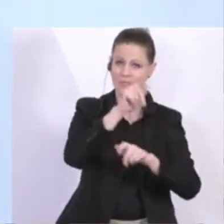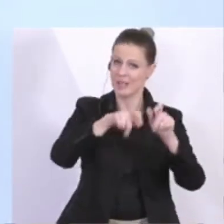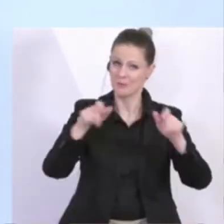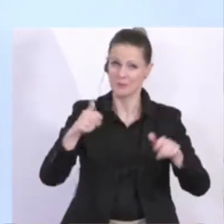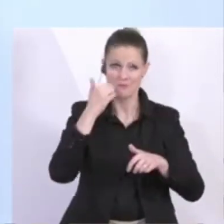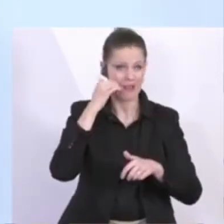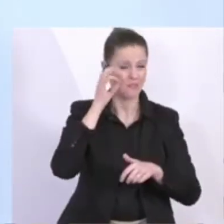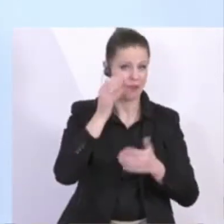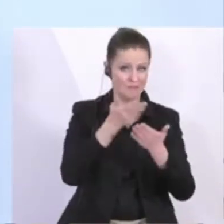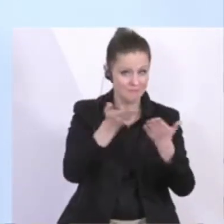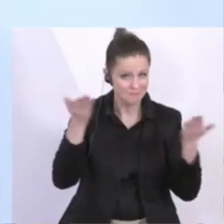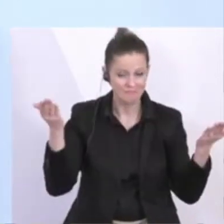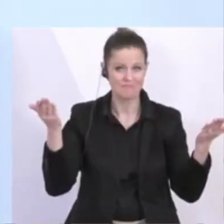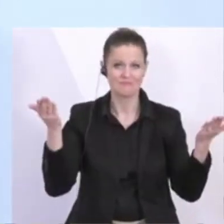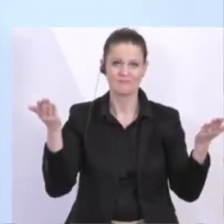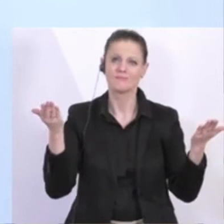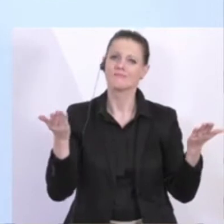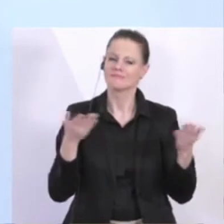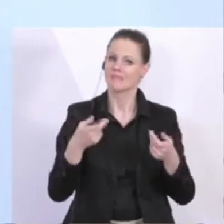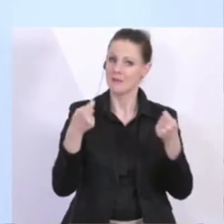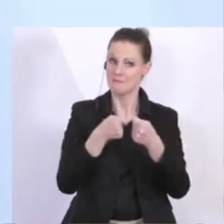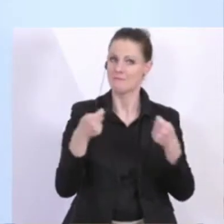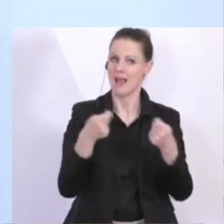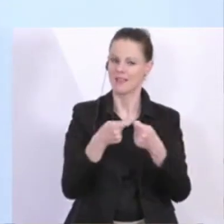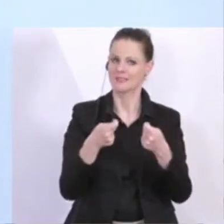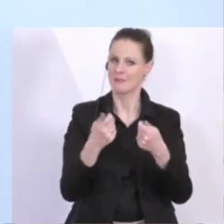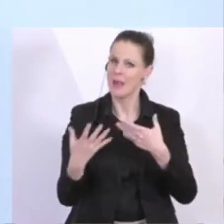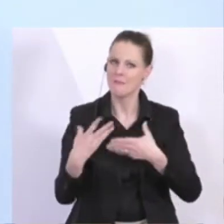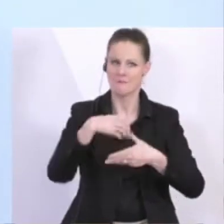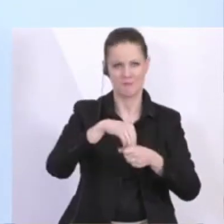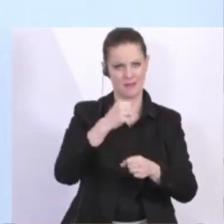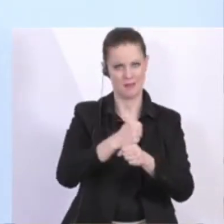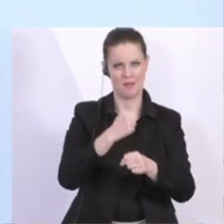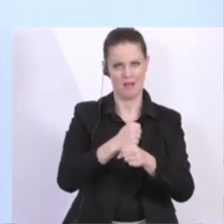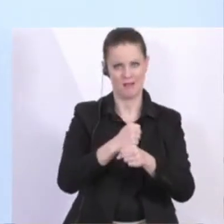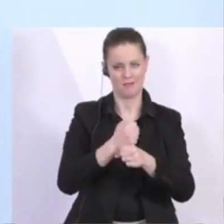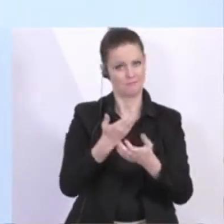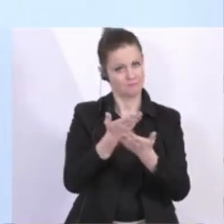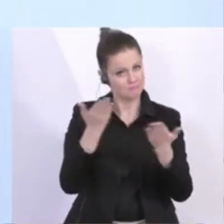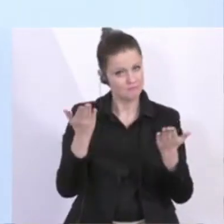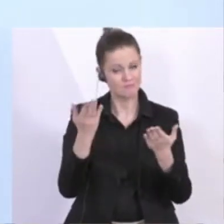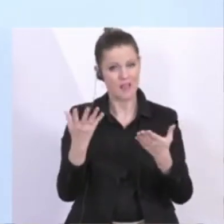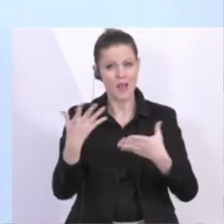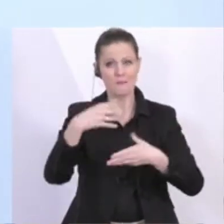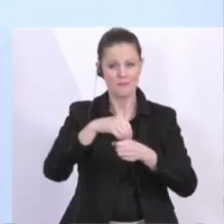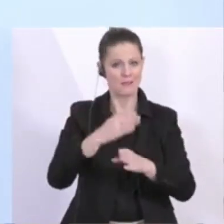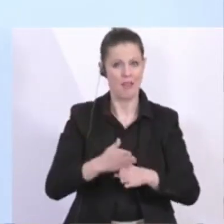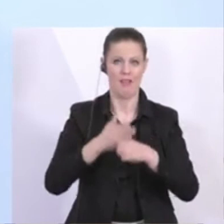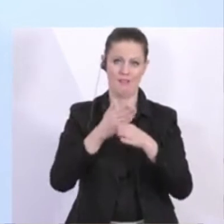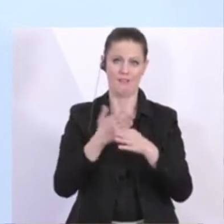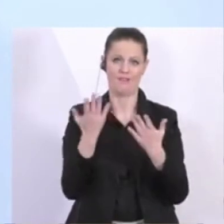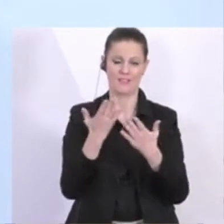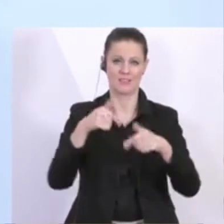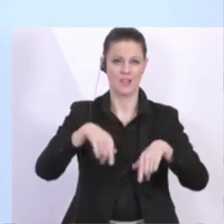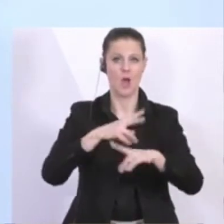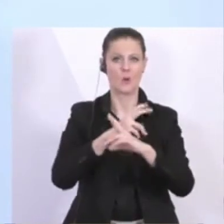Österreichern, Ihnen allen, dass Sie die Maßnahmen mittragen, dass Sie einen Beitrag leisten, damit wir in